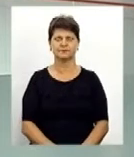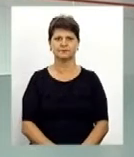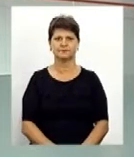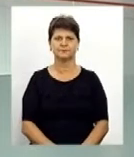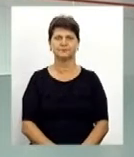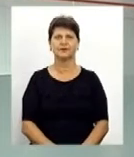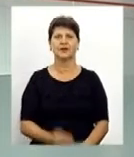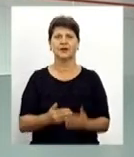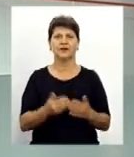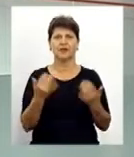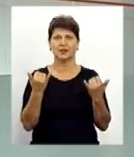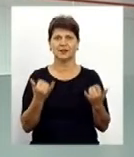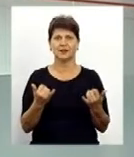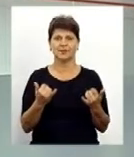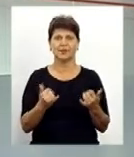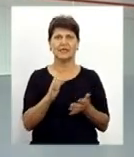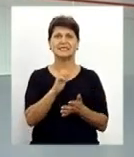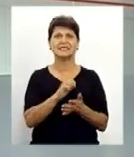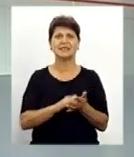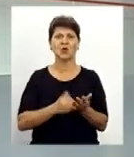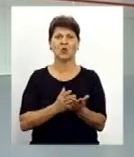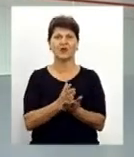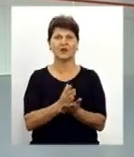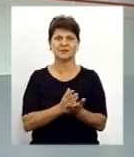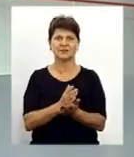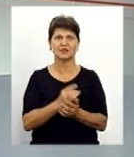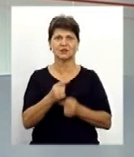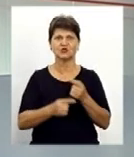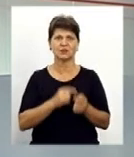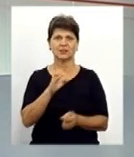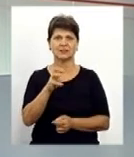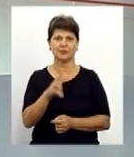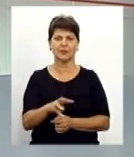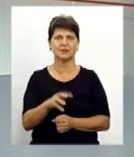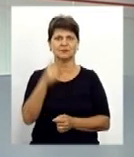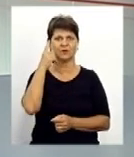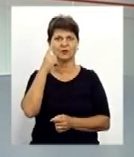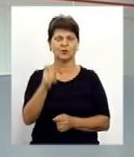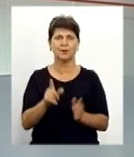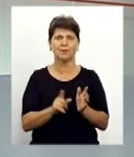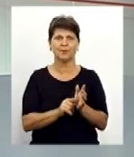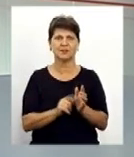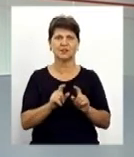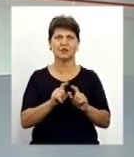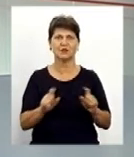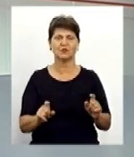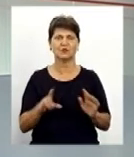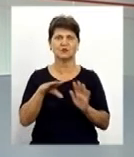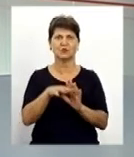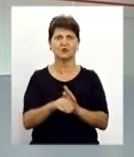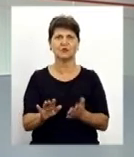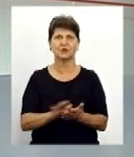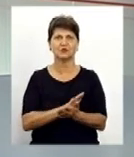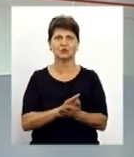Відтепер про страховий стаж можна дізнатися через СМС-повідомлення. Пенсійний фонд запровадив безкоштовну послугу,